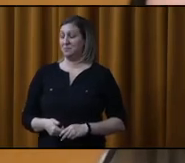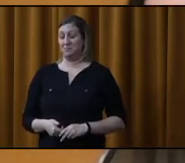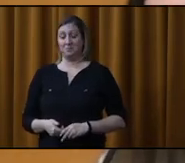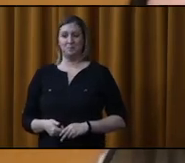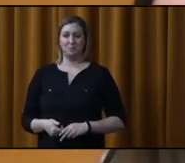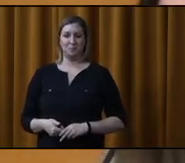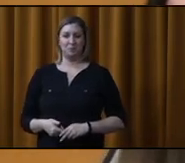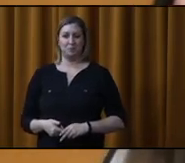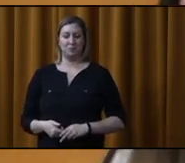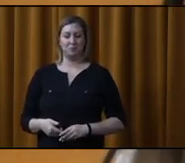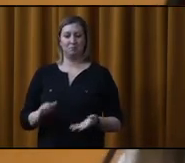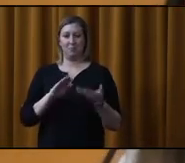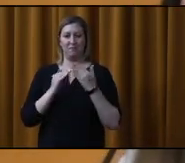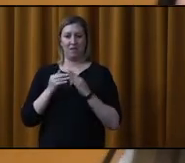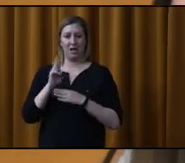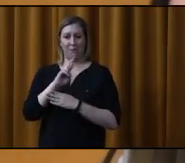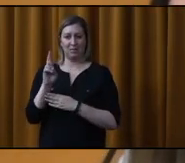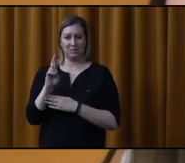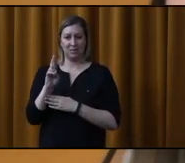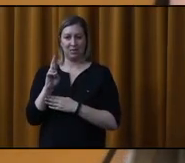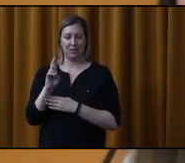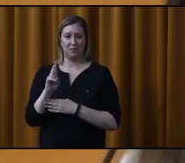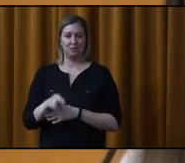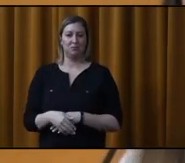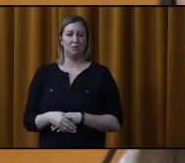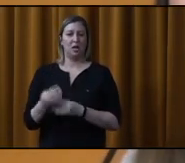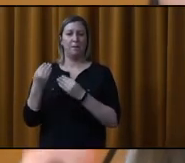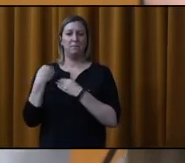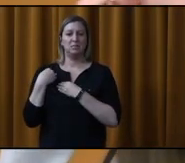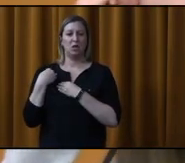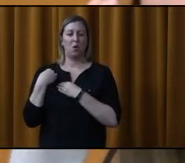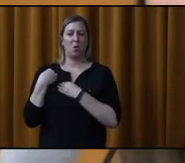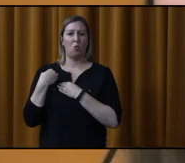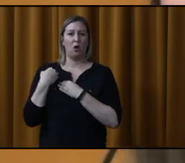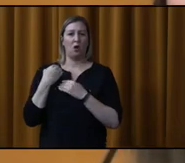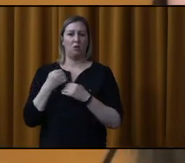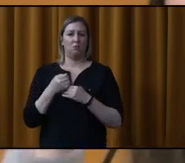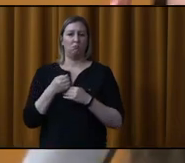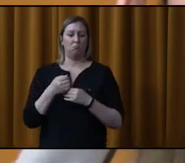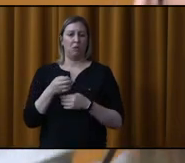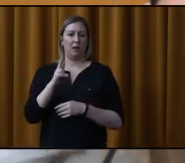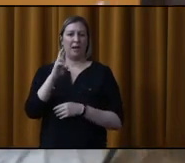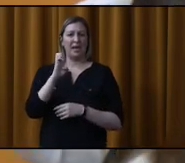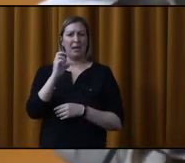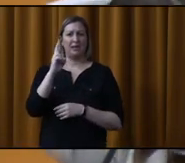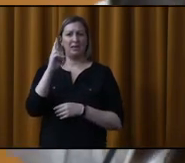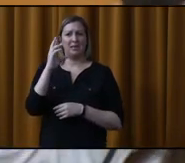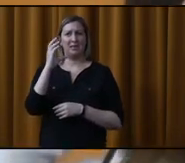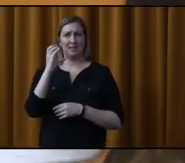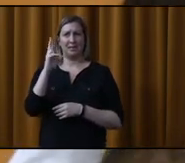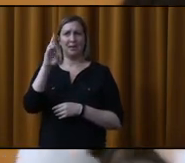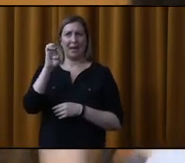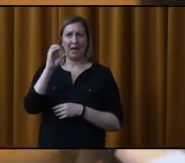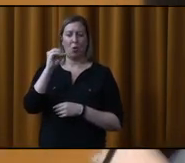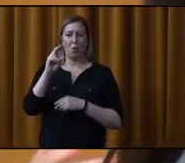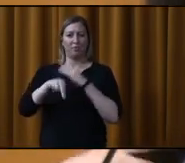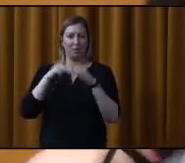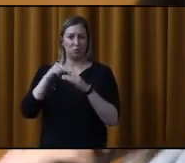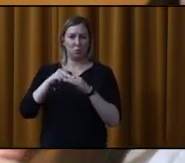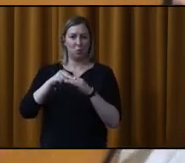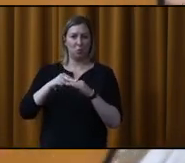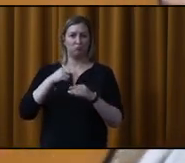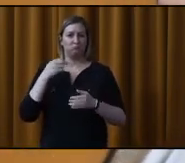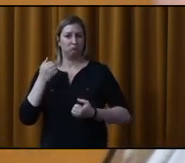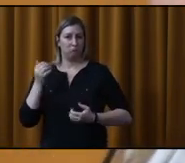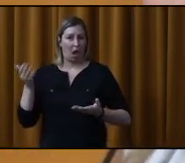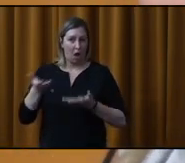Considérant que la Ville de Repentigny souhaite soutenir la mission de Récréonature Repentigny, il serait proposé, appuyé et résolu d